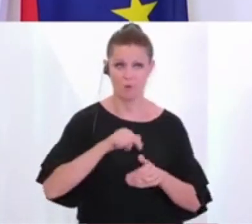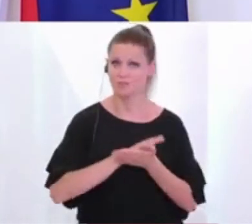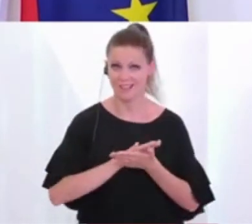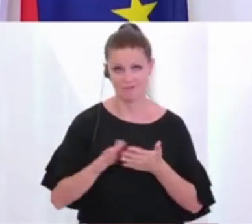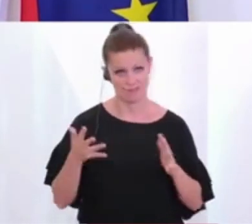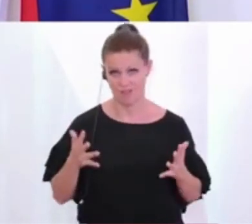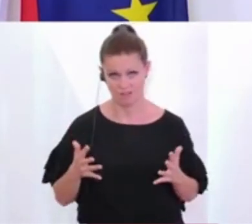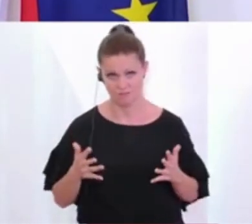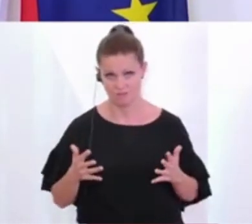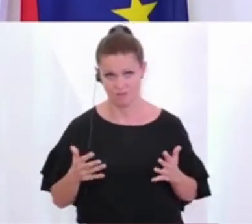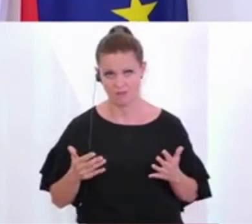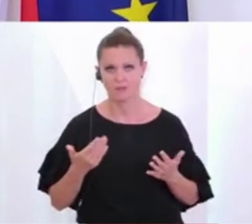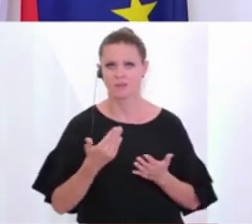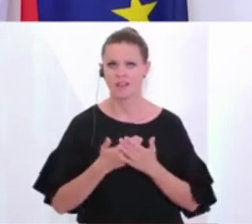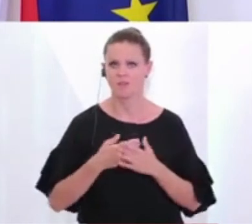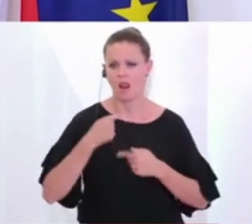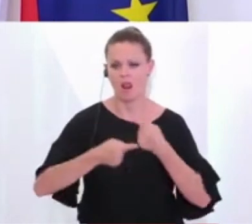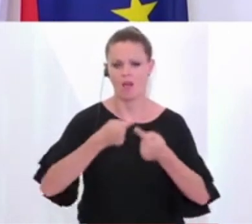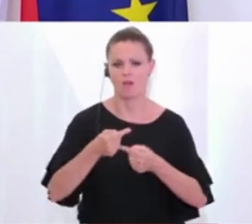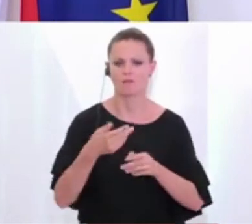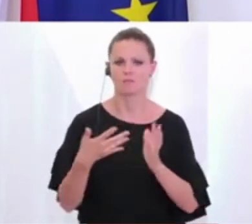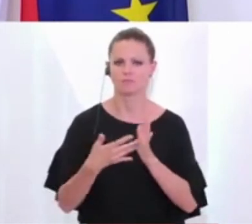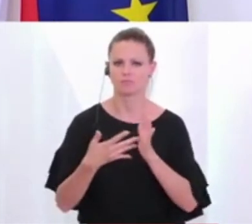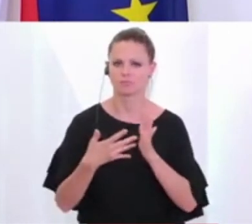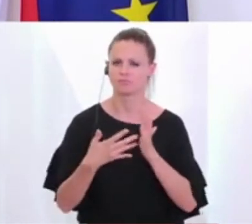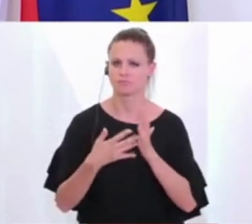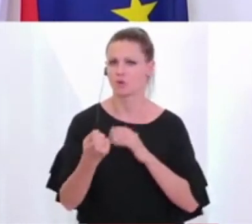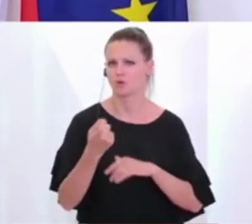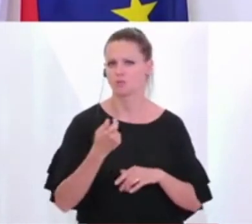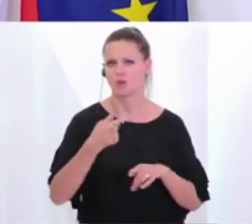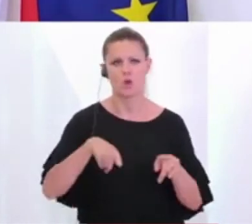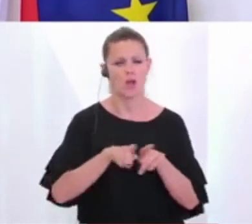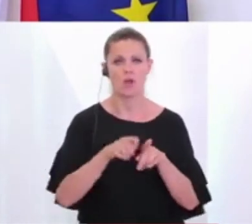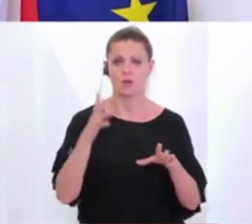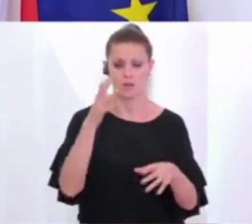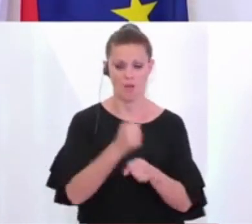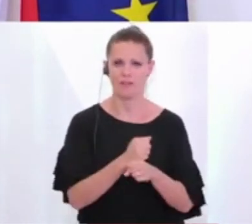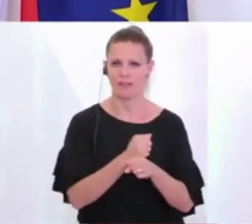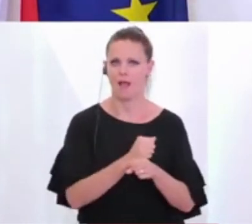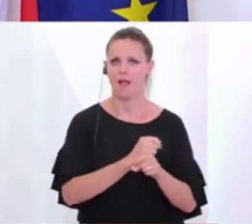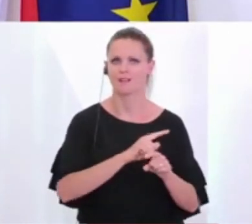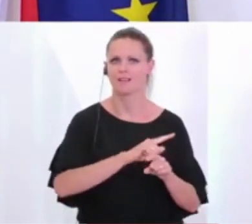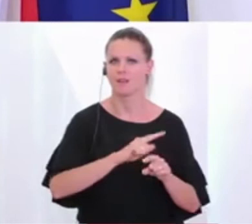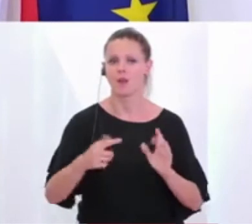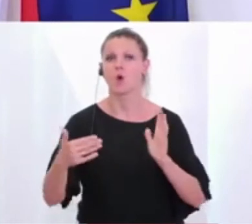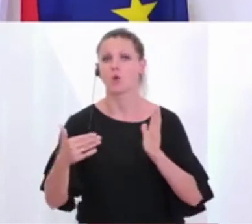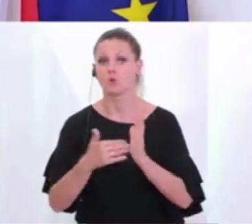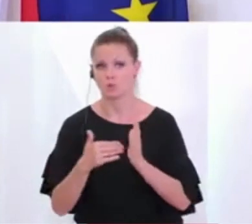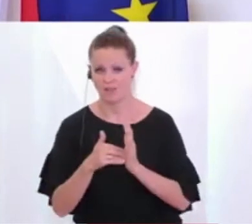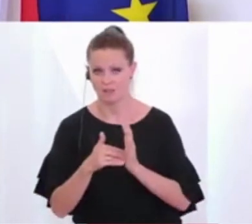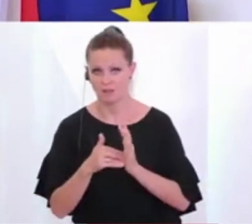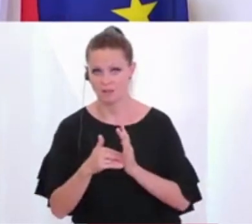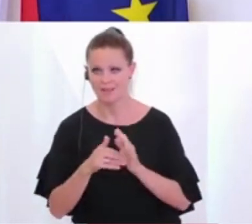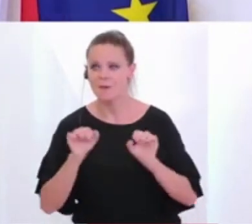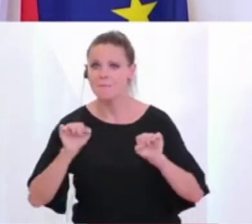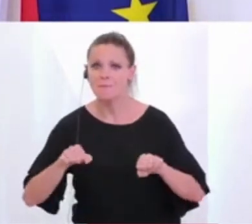ist. Und wir werden das natürlich laufend überprüfen. Und wie ich anfangs gesagt habe, wir werden sie aufrechterhalten, solange es notwendig ist. Aber sobald es möglich ist, werden